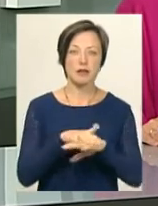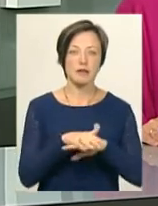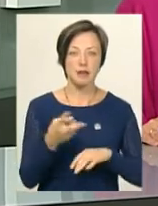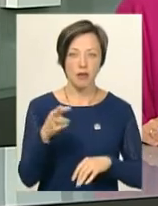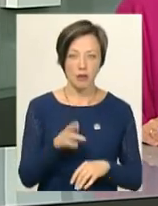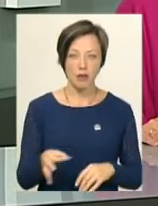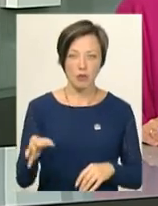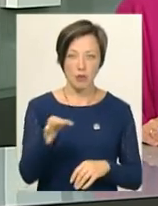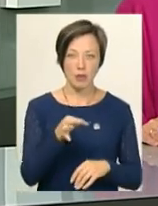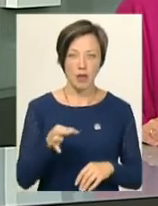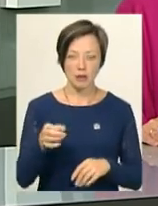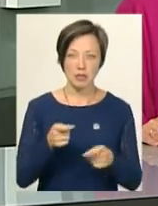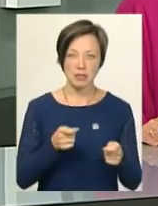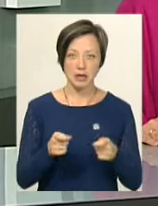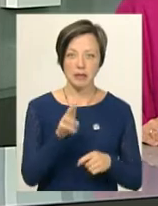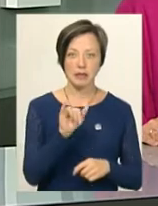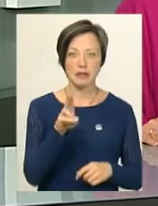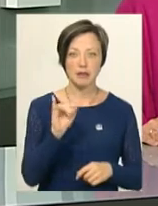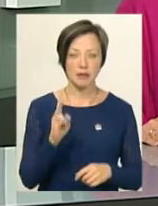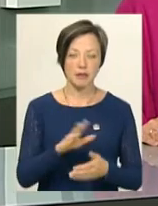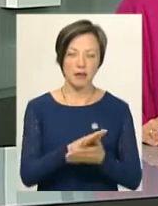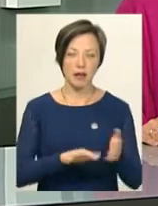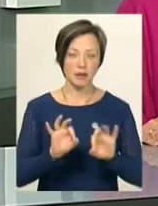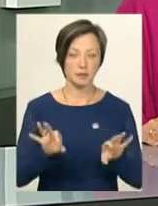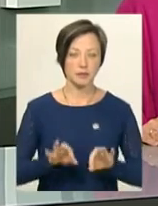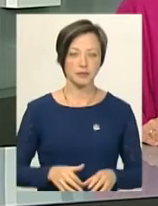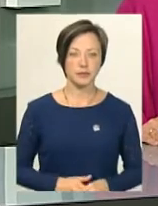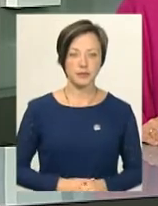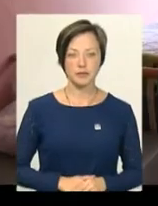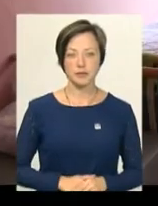облдержадміністрації Микола Дідик. Подробиці далі у сюжеті.